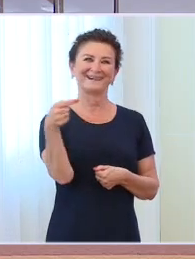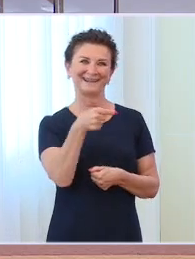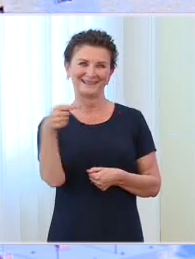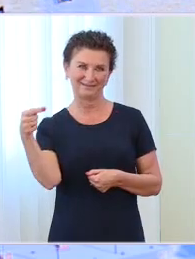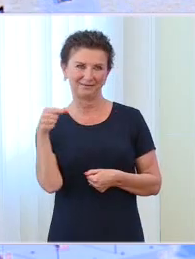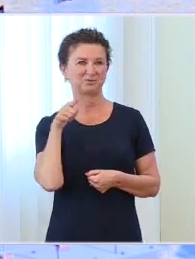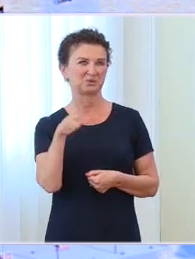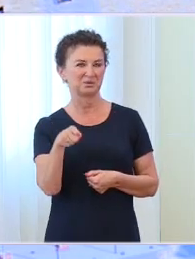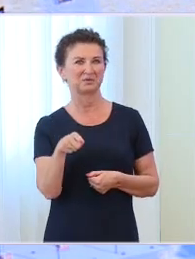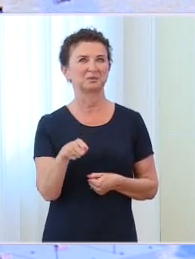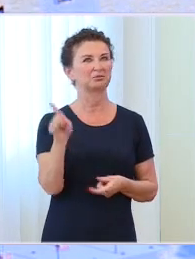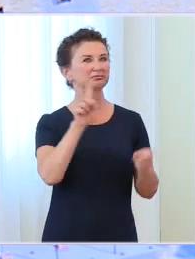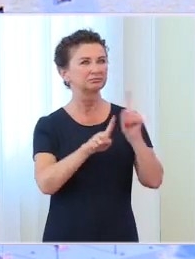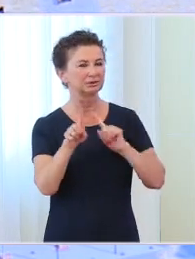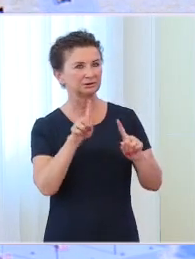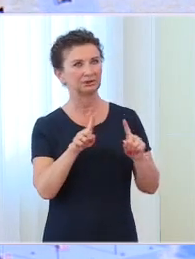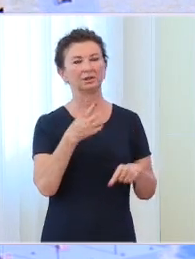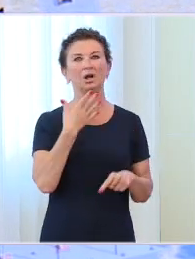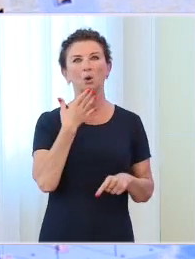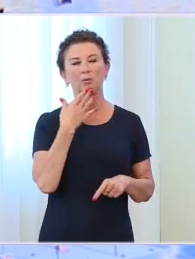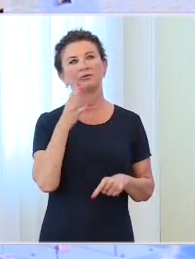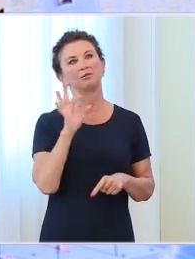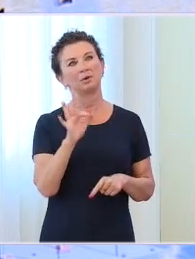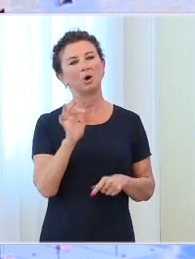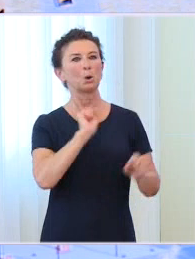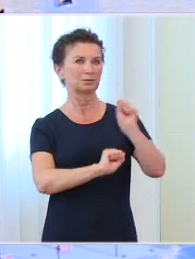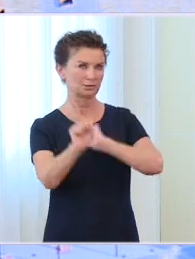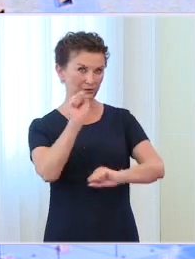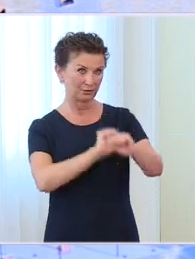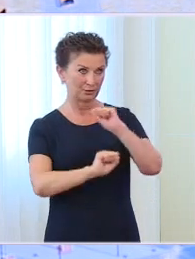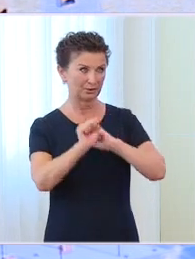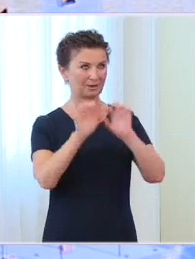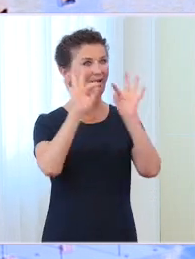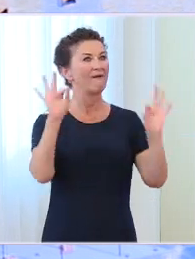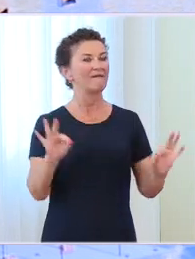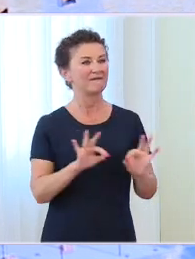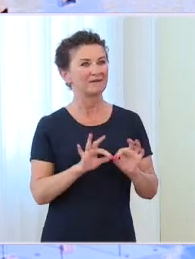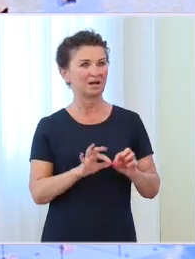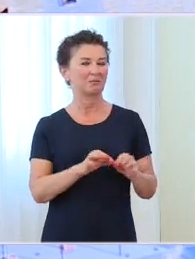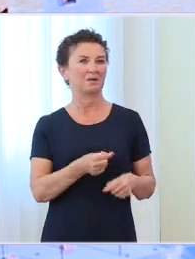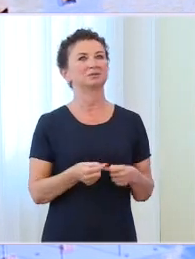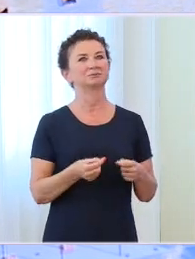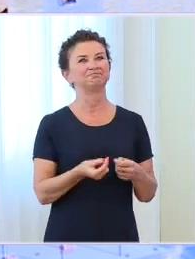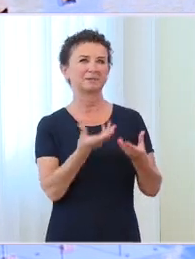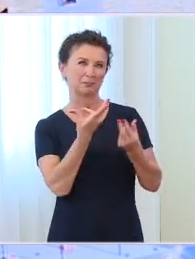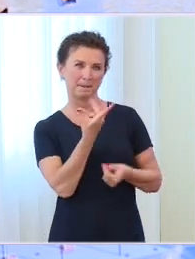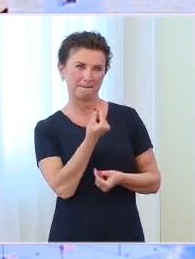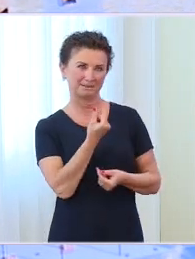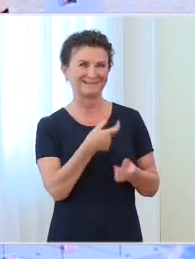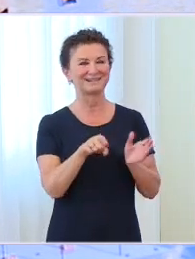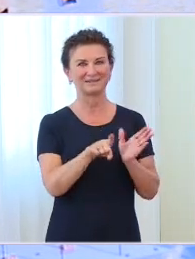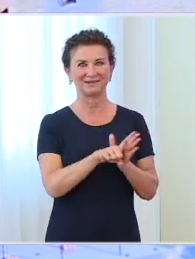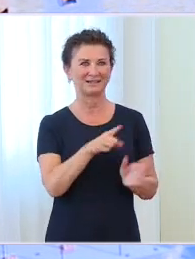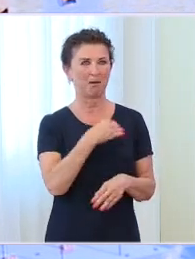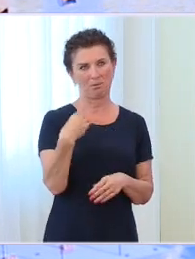mówimy o ćwiczeniach w ramach Partnerstwa dla Pokoju, które od lat na to prowadzi z Ukrainą. I to nie jest sprawa tego roku, czy nawet